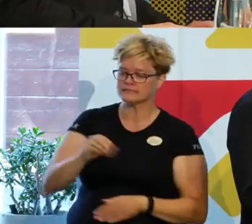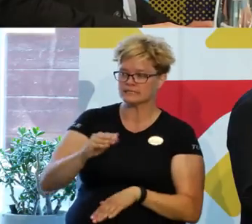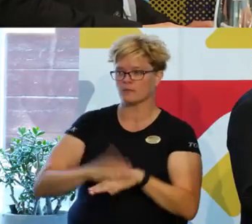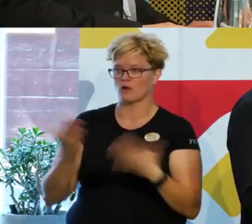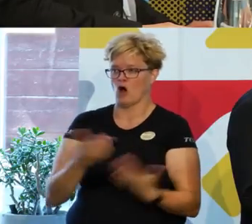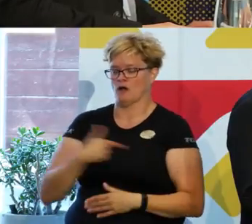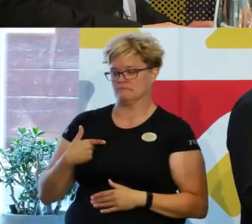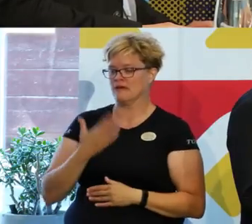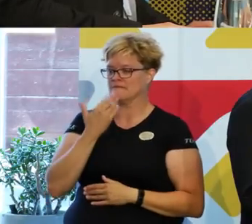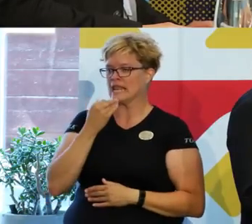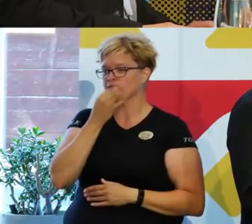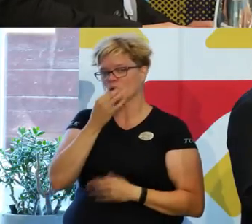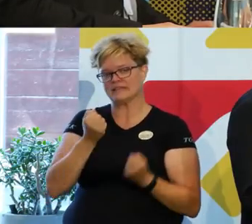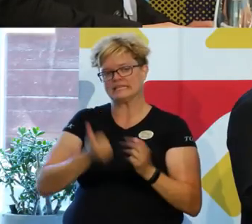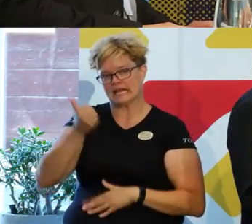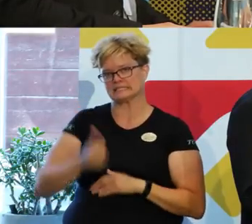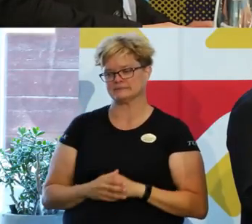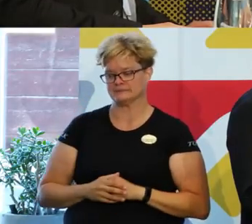vilka frågor som är viktiga och så här.